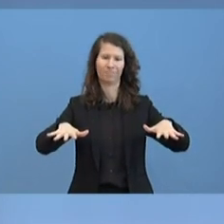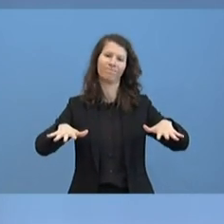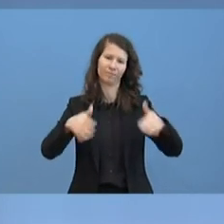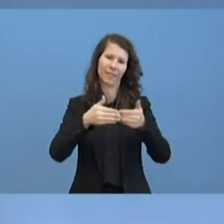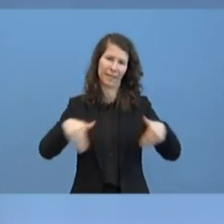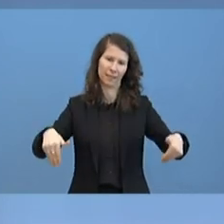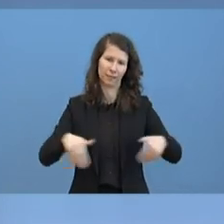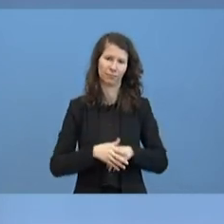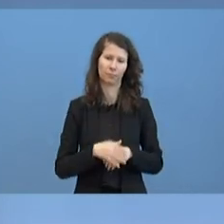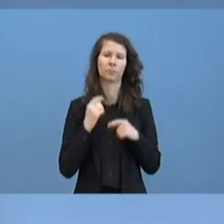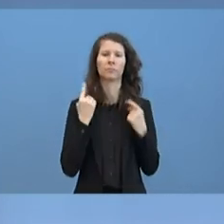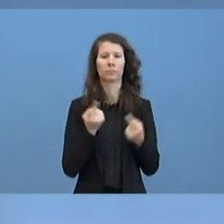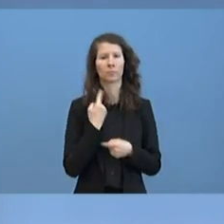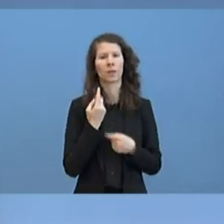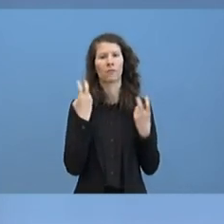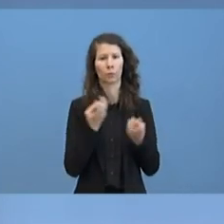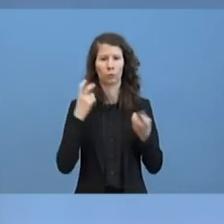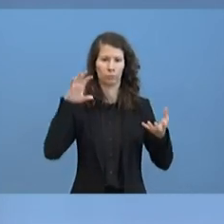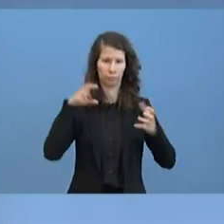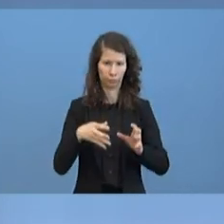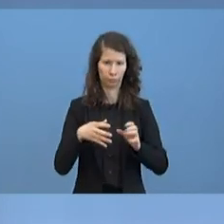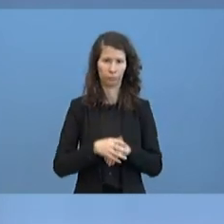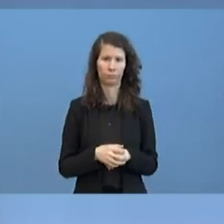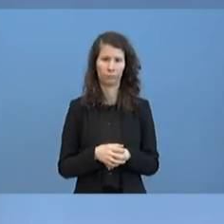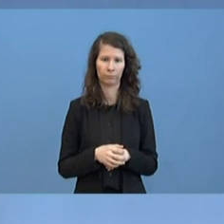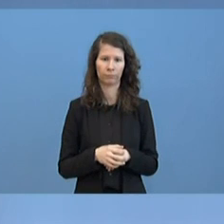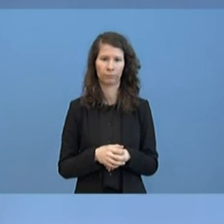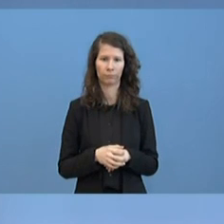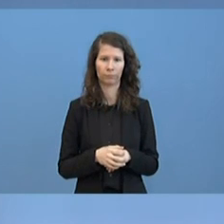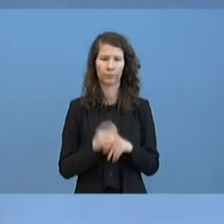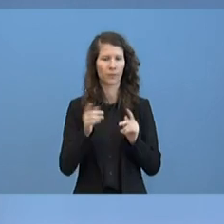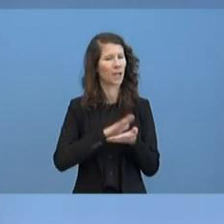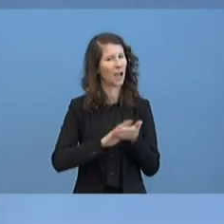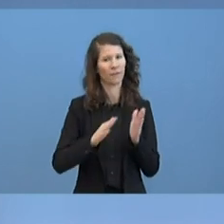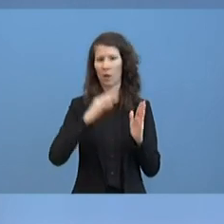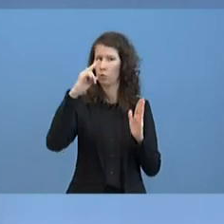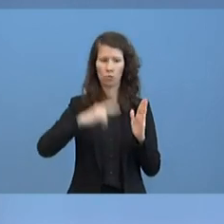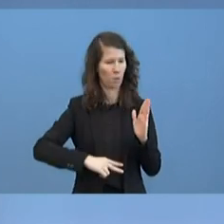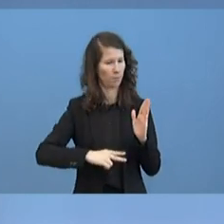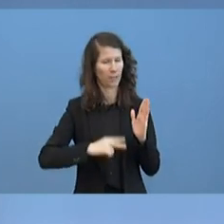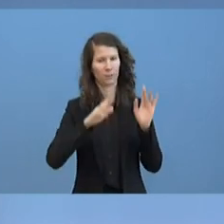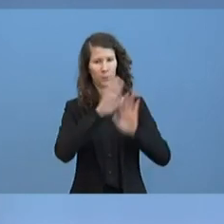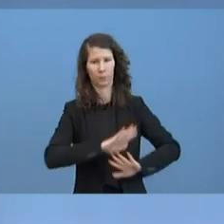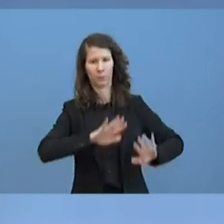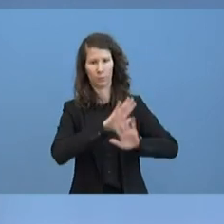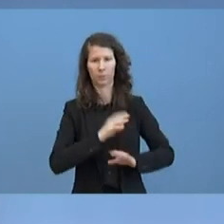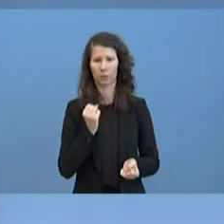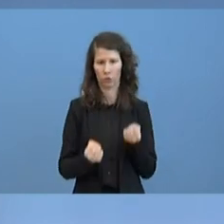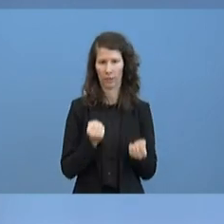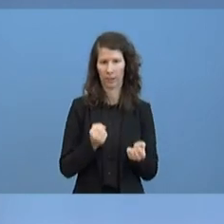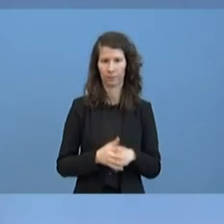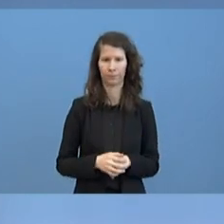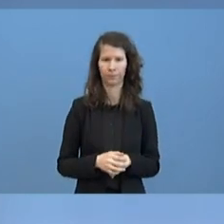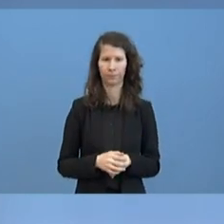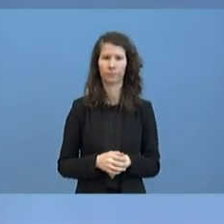versuchen, das zu bündeln. Es ist nicht ganz einfach, da den Überblick zu behalten. Ich